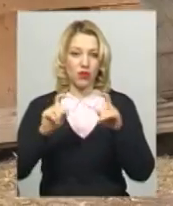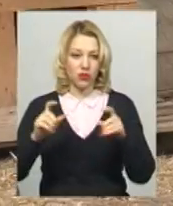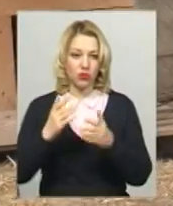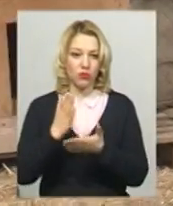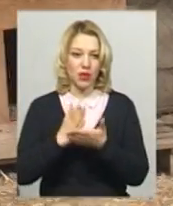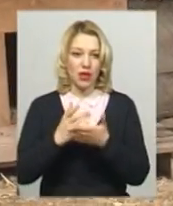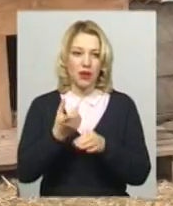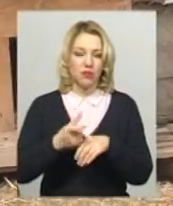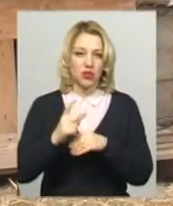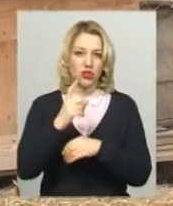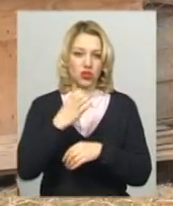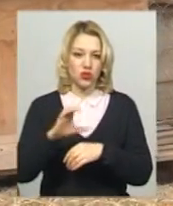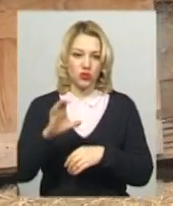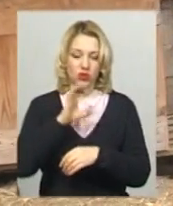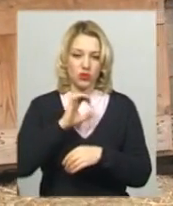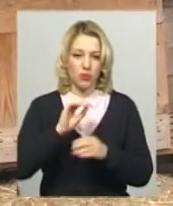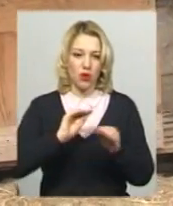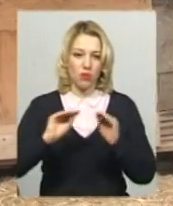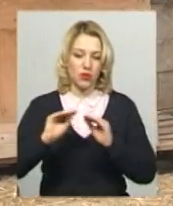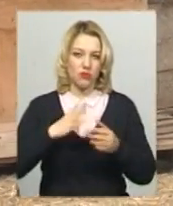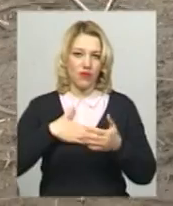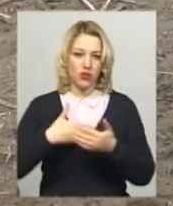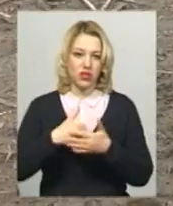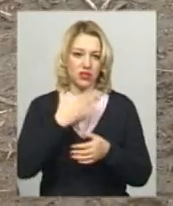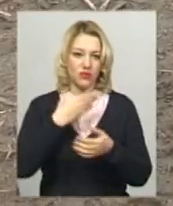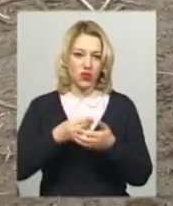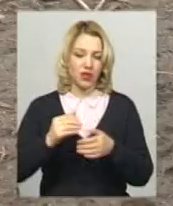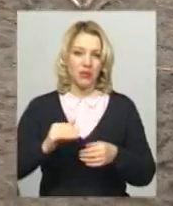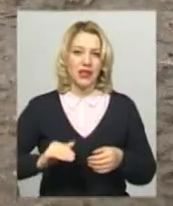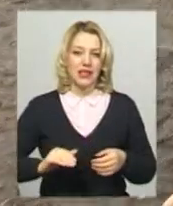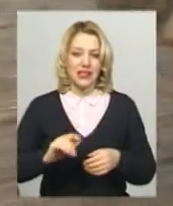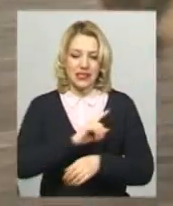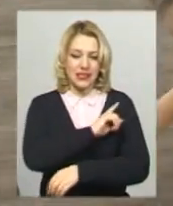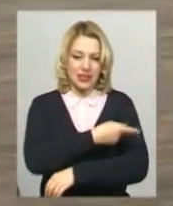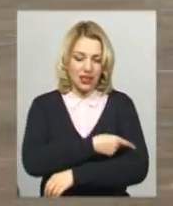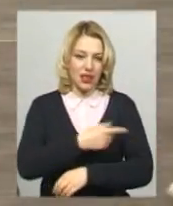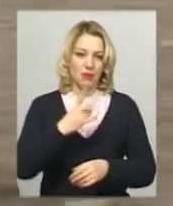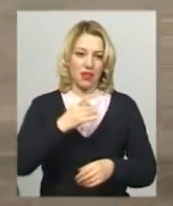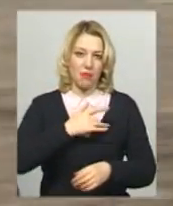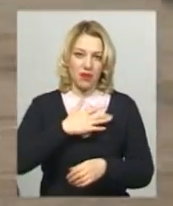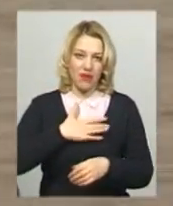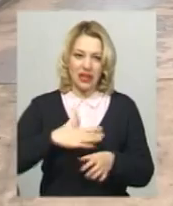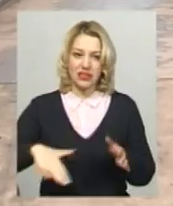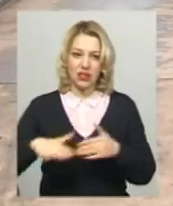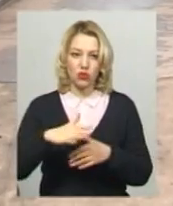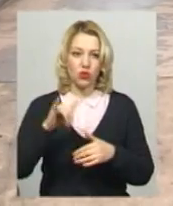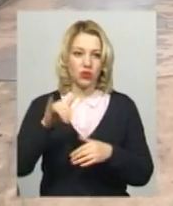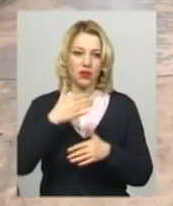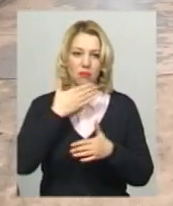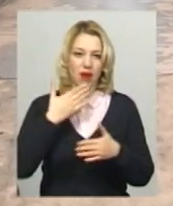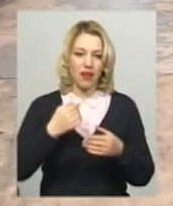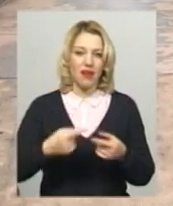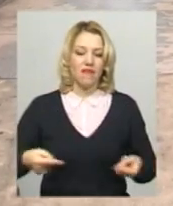більше сотні собак. Облаштували його волонтери власними силами на приватній території, де немає відповідних умов, розповідає волонтерка громадської